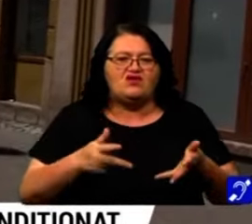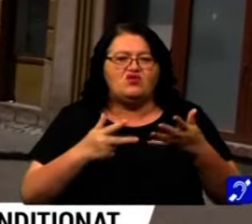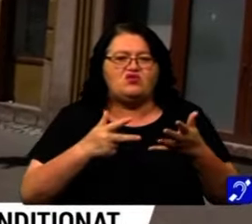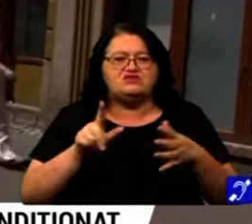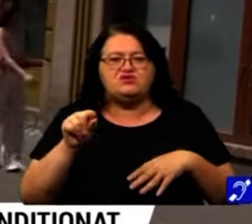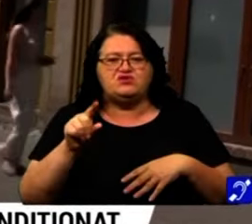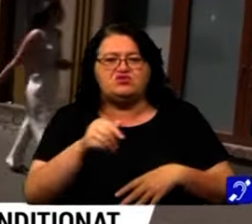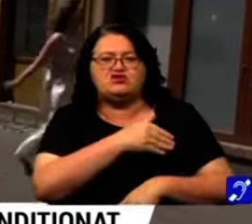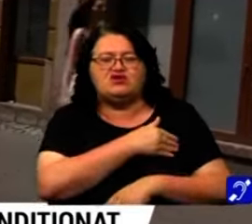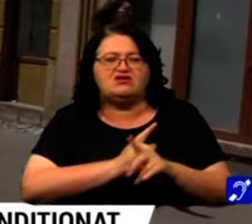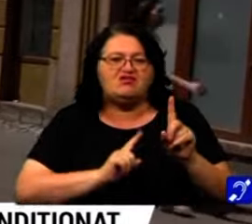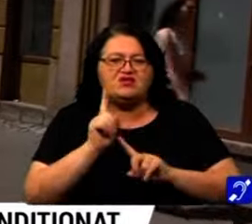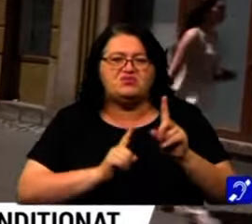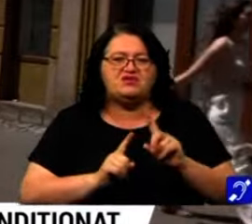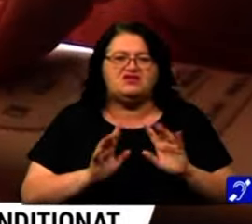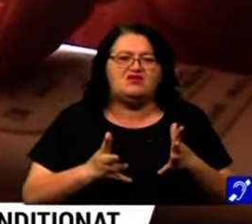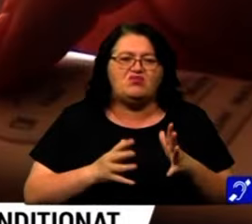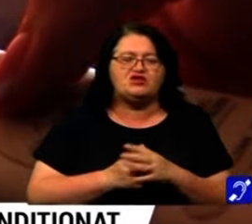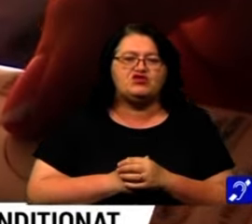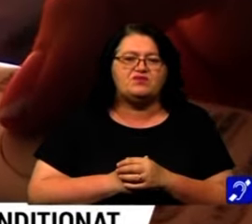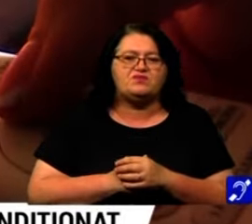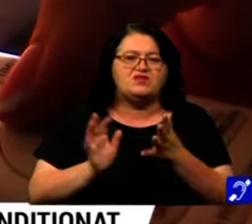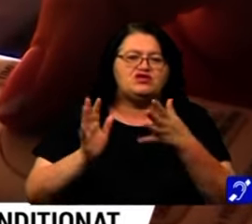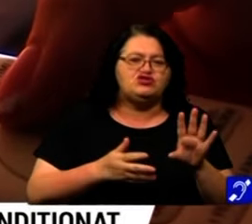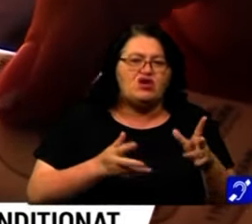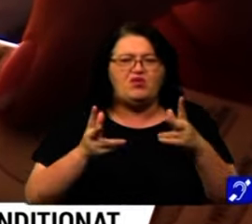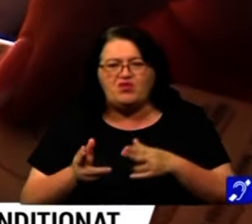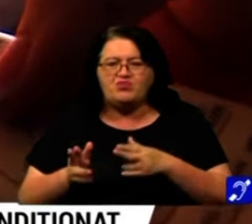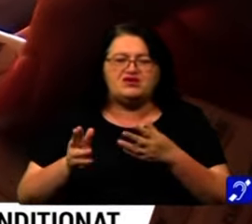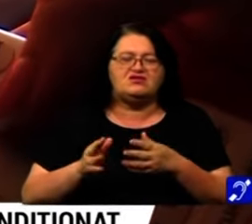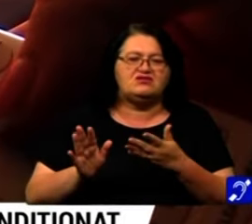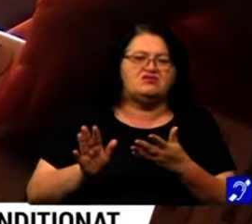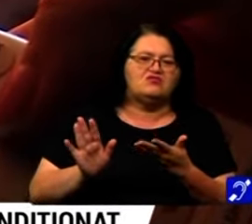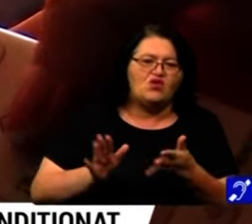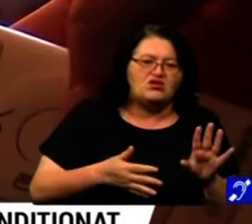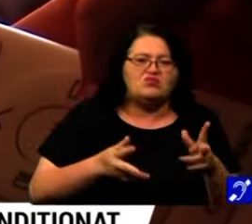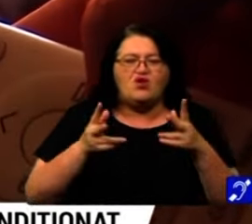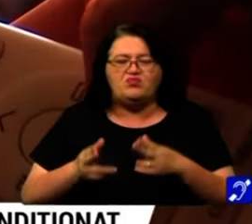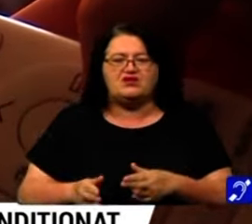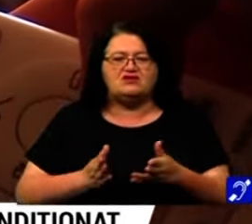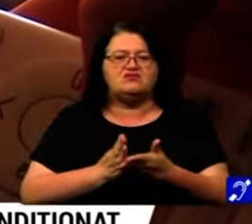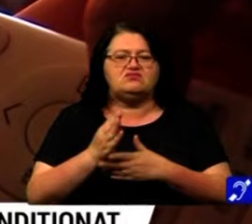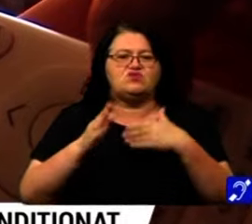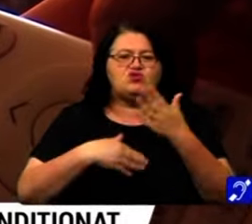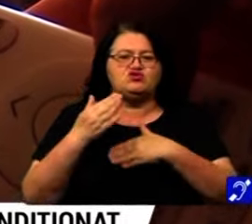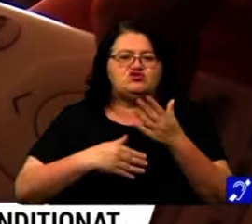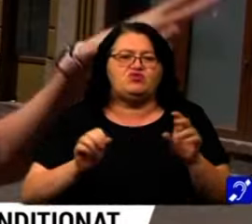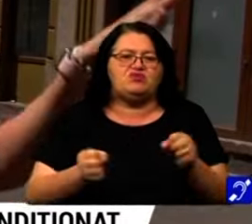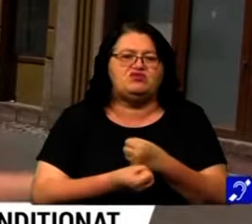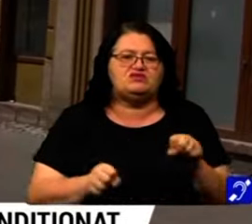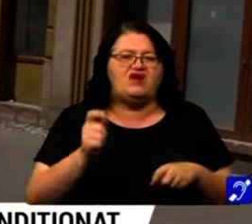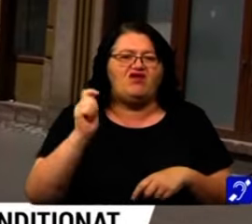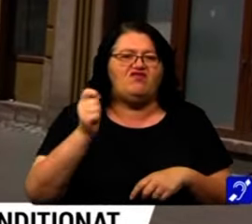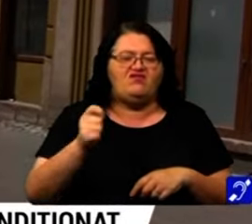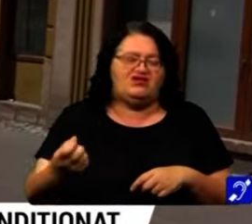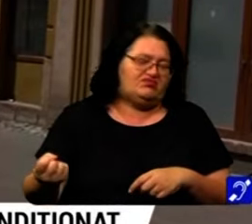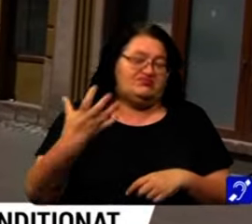-20 depinde, cam acolo ne învărtim, îl pornim, îl oprim și așa mai departe, că nu putem să stăm tot non-stop cu el. Vă dați seama, când ieșim